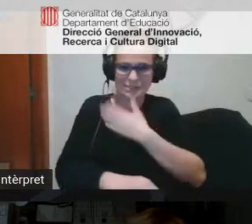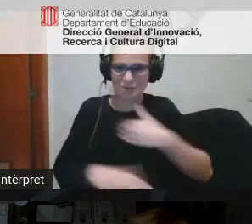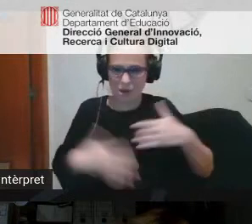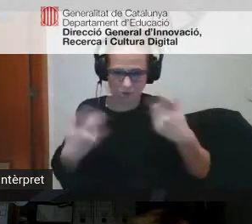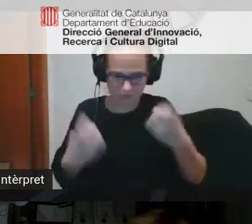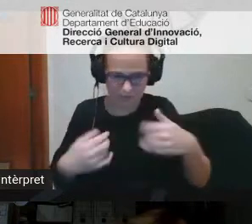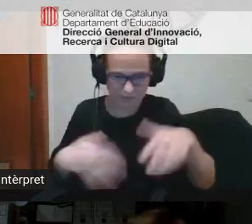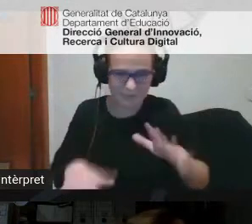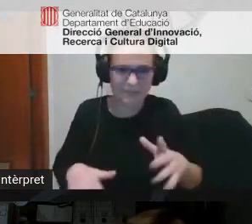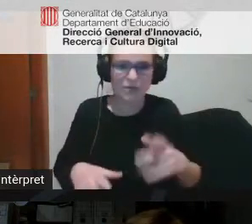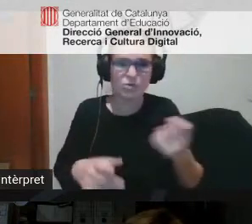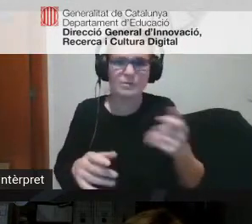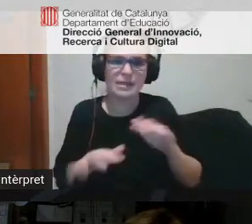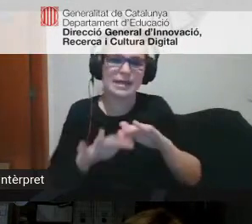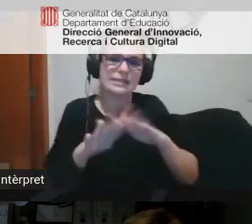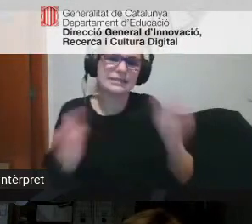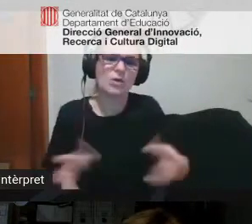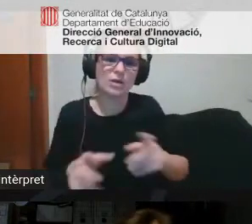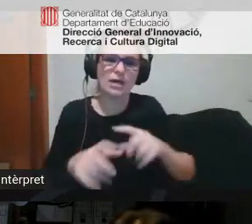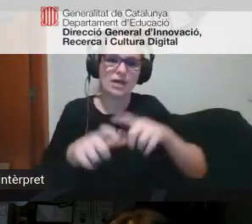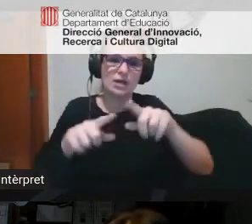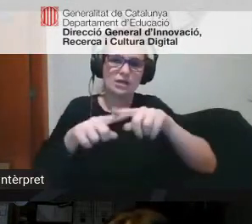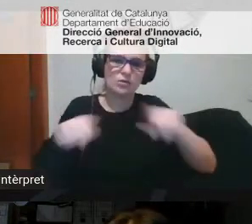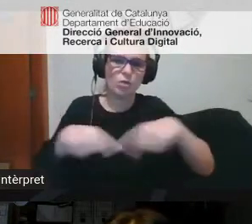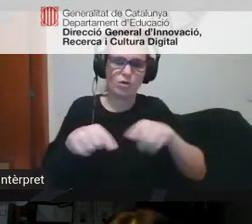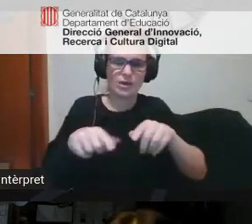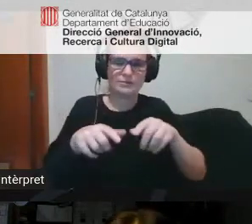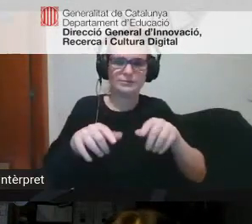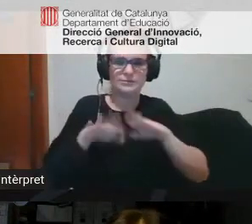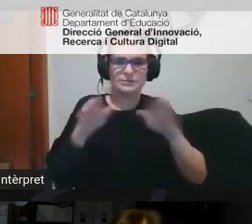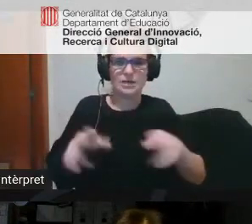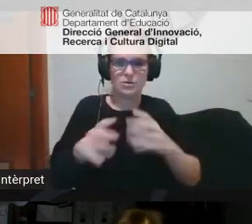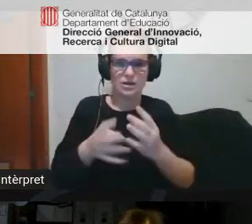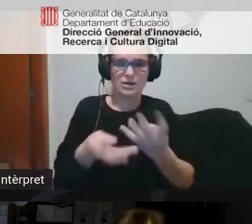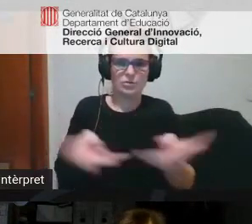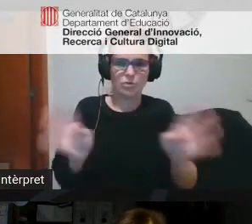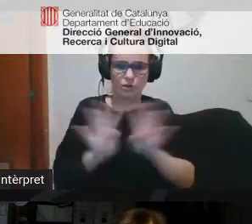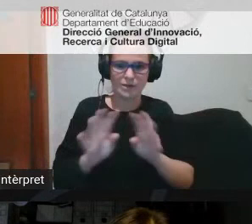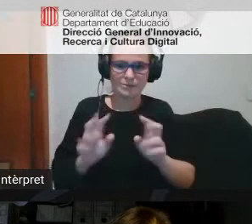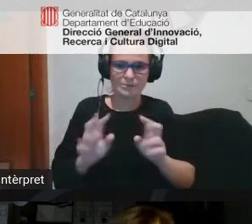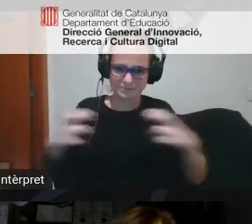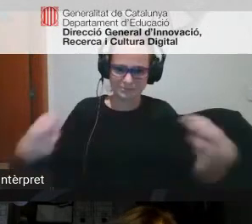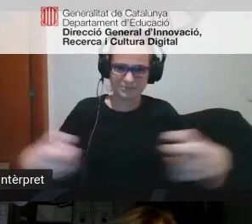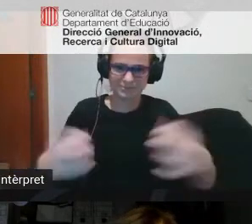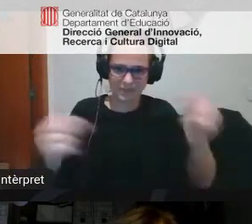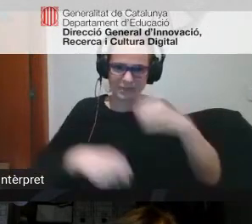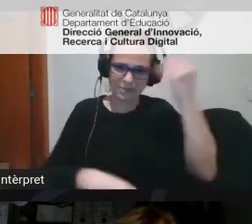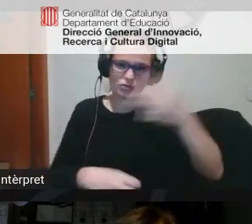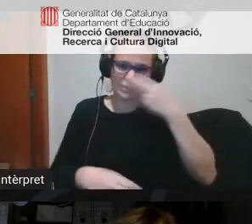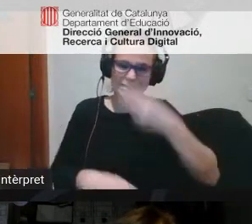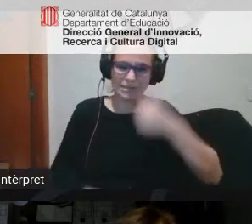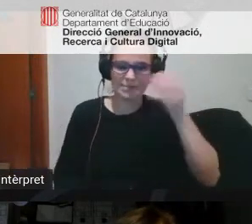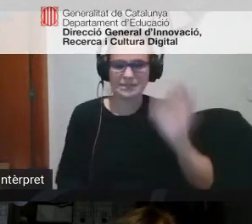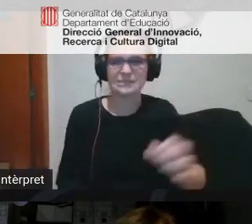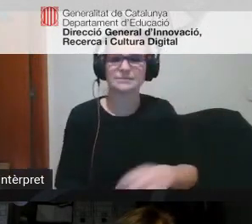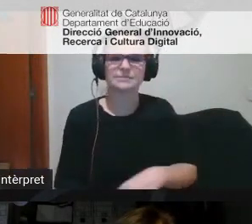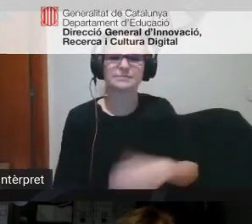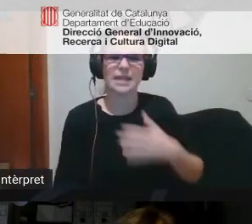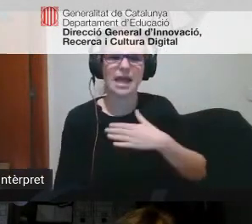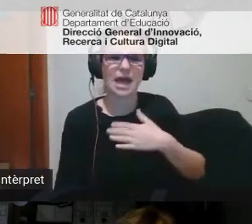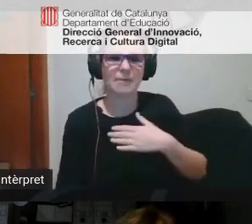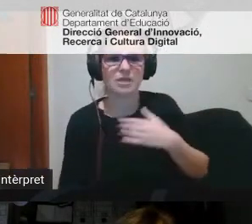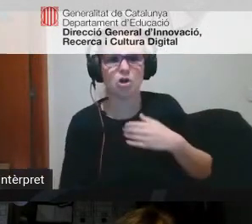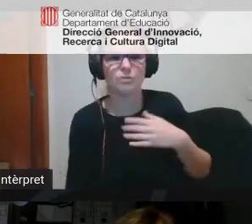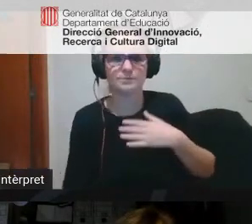faci falta que sigui una mica a la Rodona i que no sigui pregunta-resposta o pregunta-resposta que també pot ser més interessant a mi i no és cap